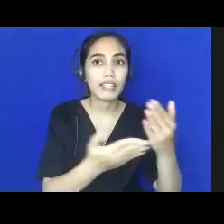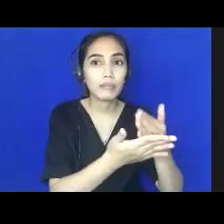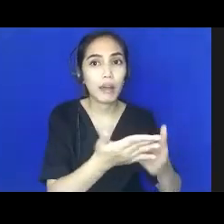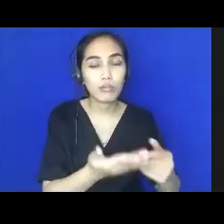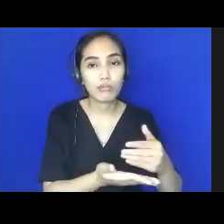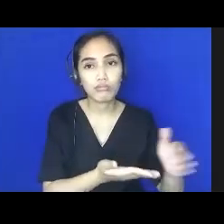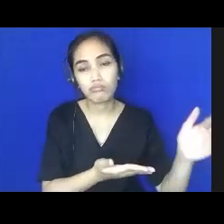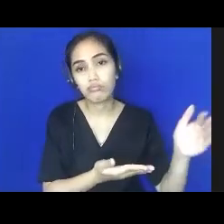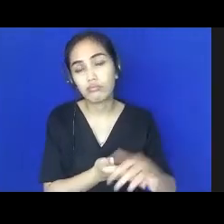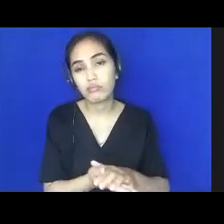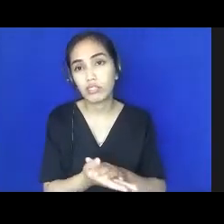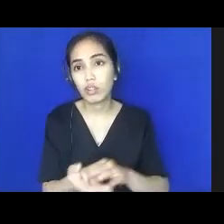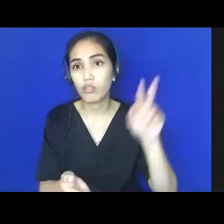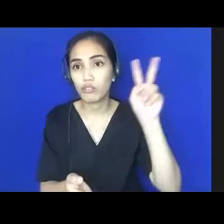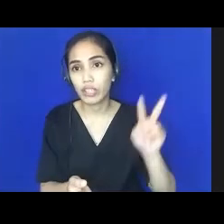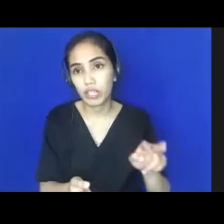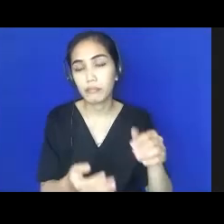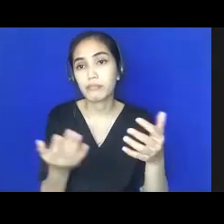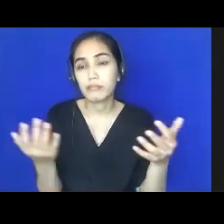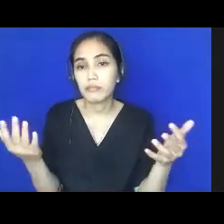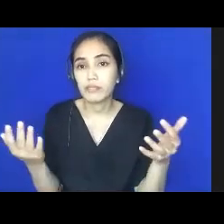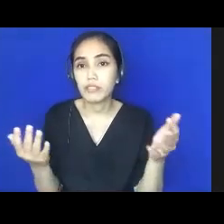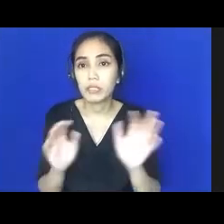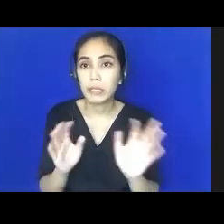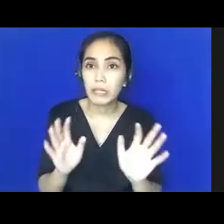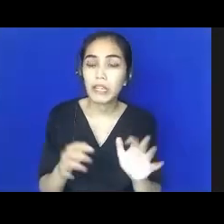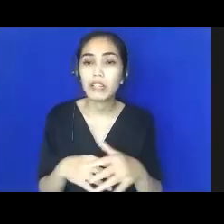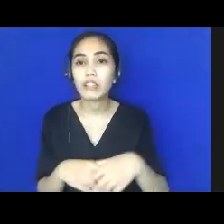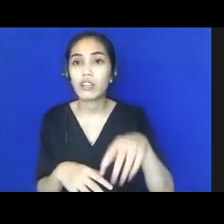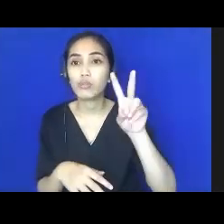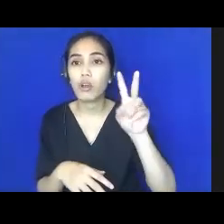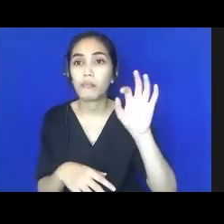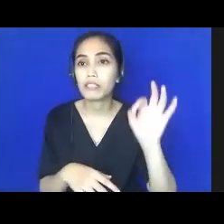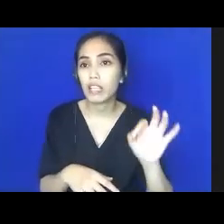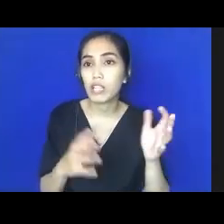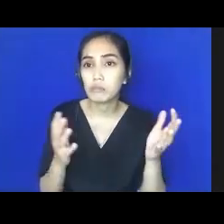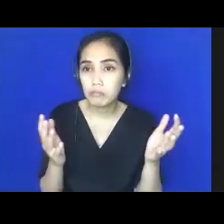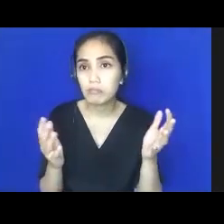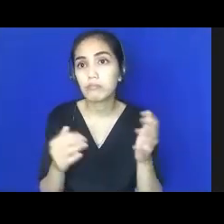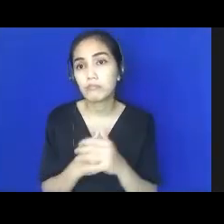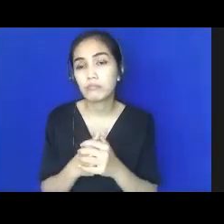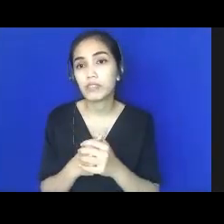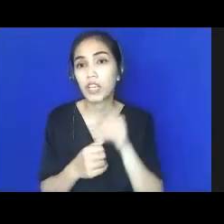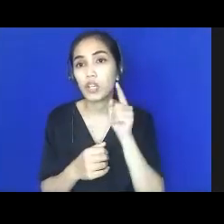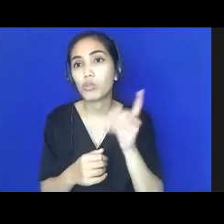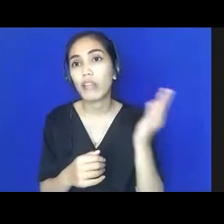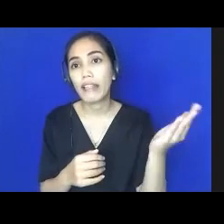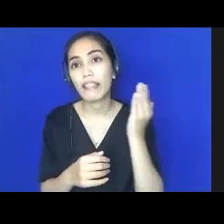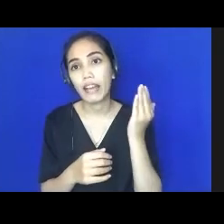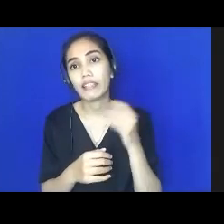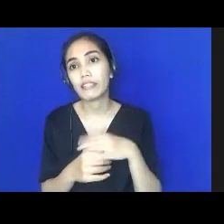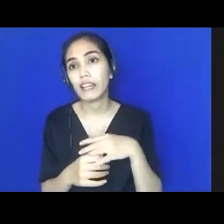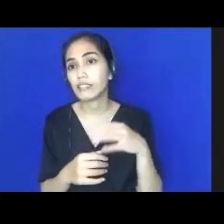lihat Vietnam boleh katakan tidak ada Singapura hanya 2% jadi inilah tantangan kita yang kita tidak